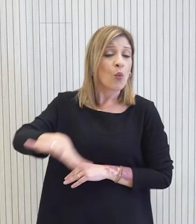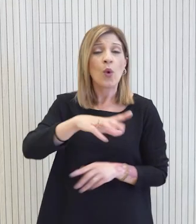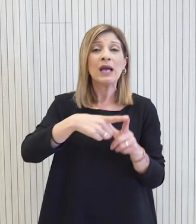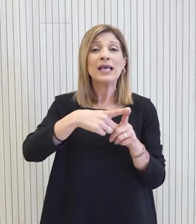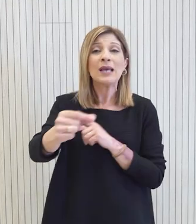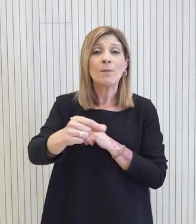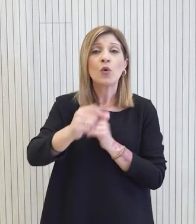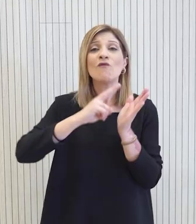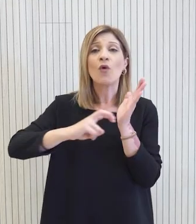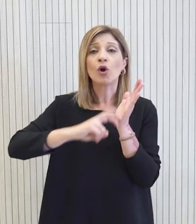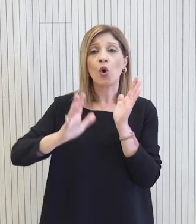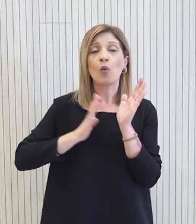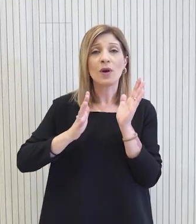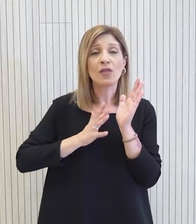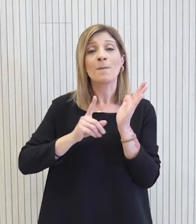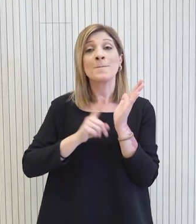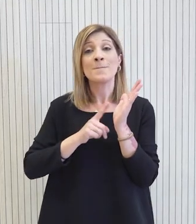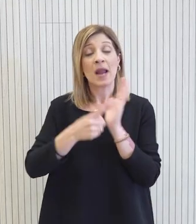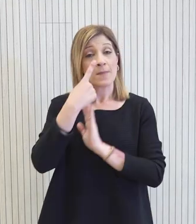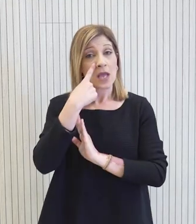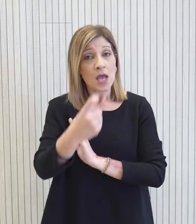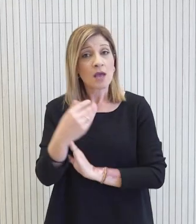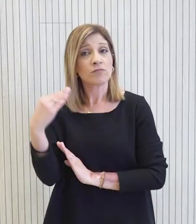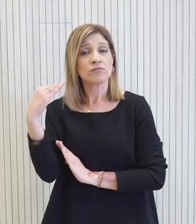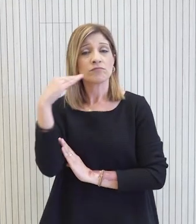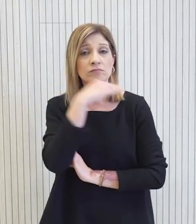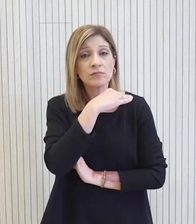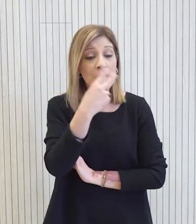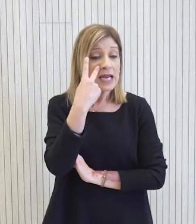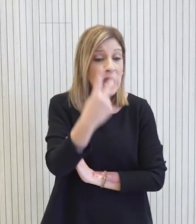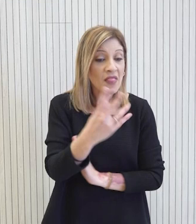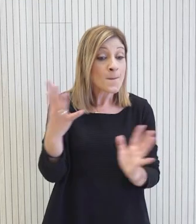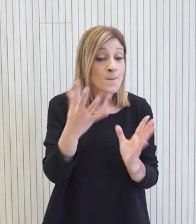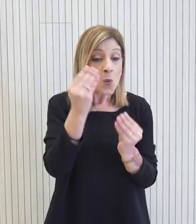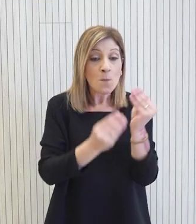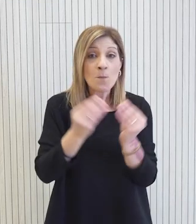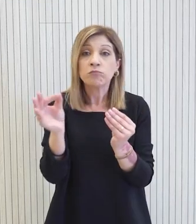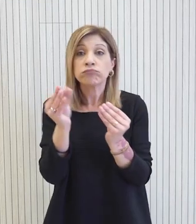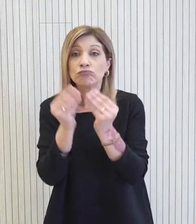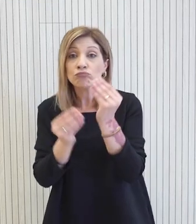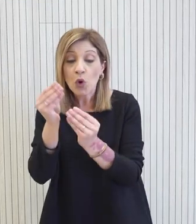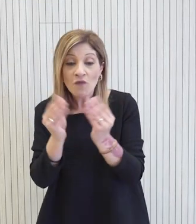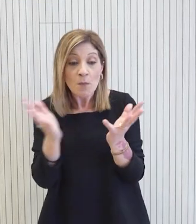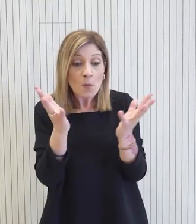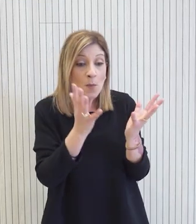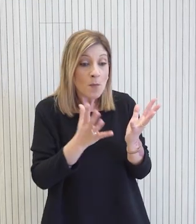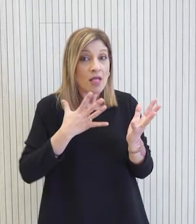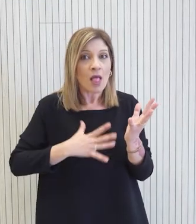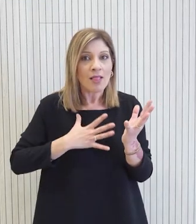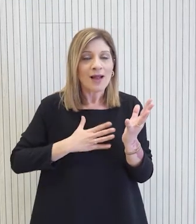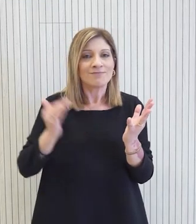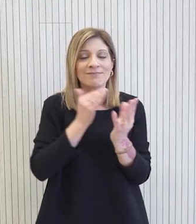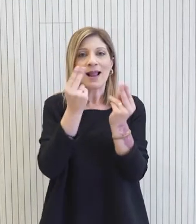Κυπρουφορολογούμενου πολίτη είναι να εντοπιστούν εγκαίρως εκείνα τα σημεία εκείνες οι ενέργειες που δεν έχουν ακόμη